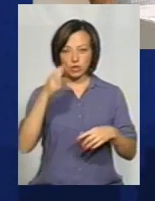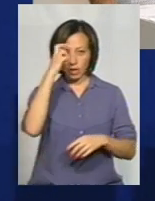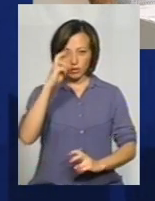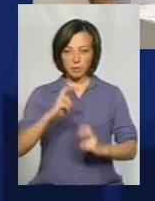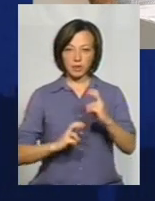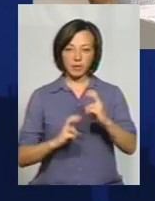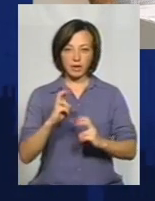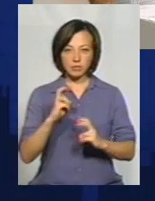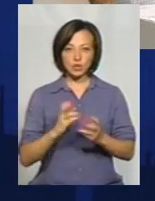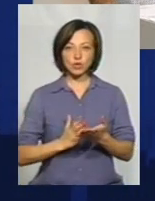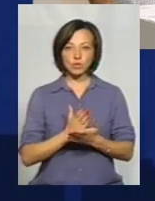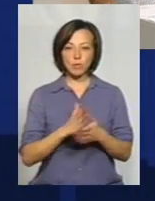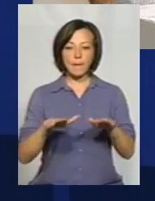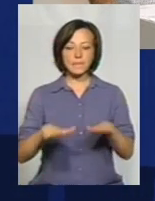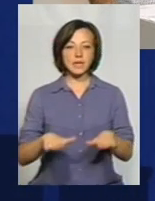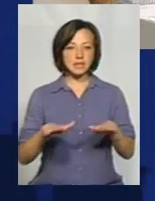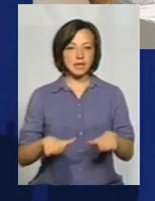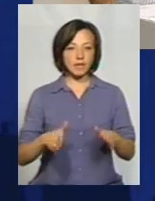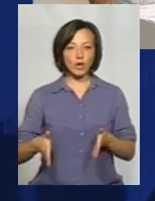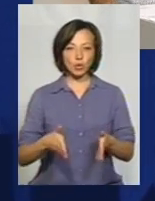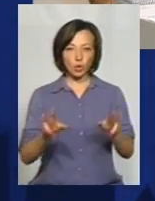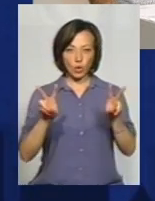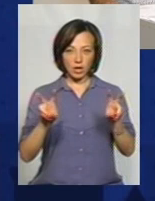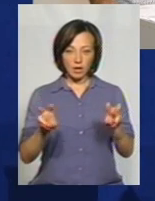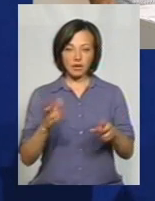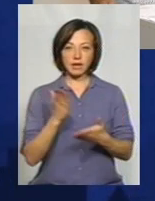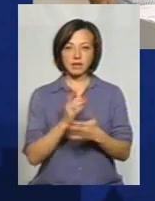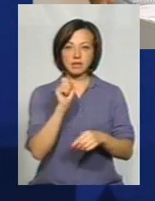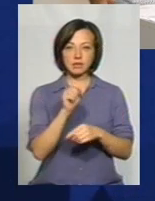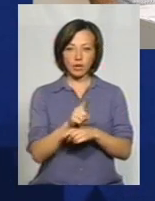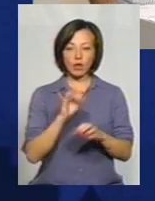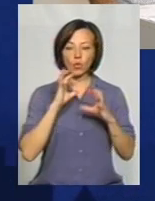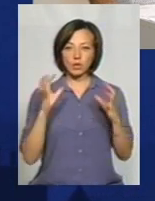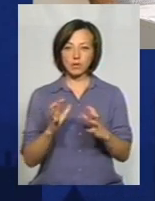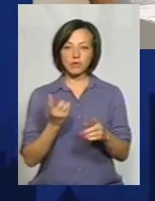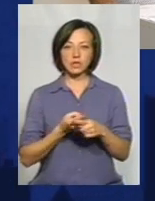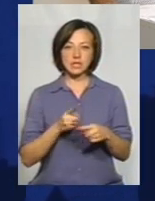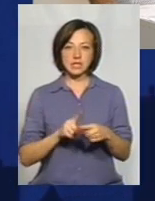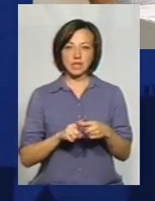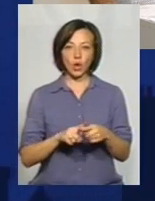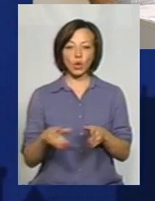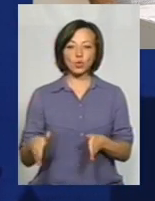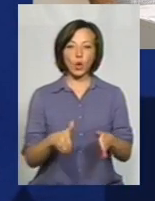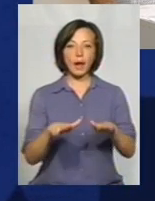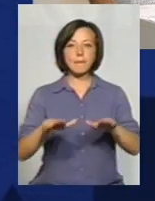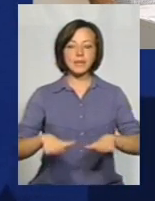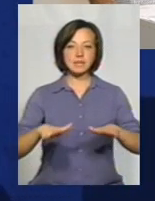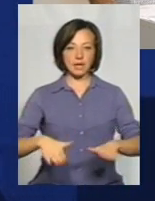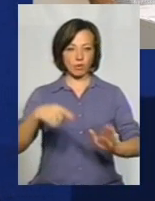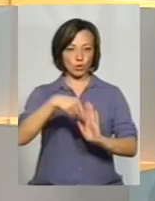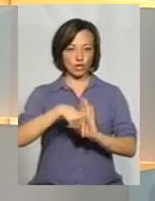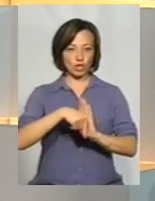підприємство, служба місцевих доріг, яка вступає замовникою і балансоотримувачем доріг місцевого значення.